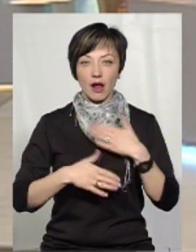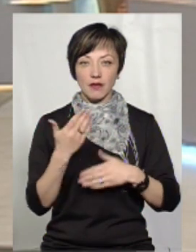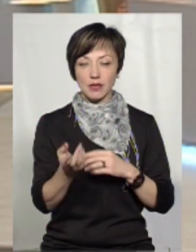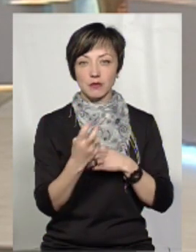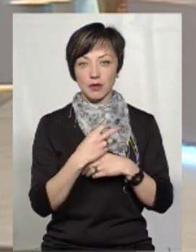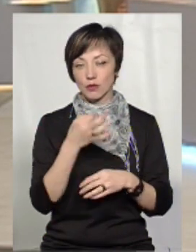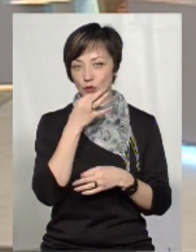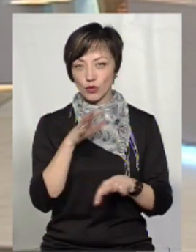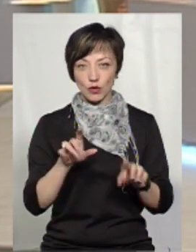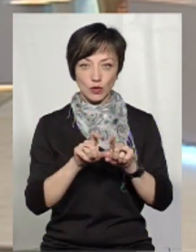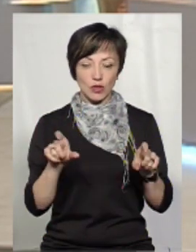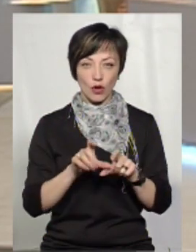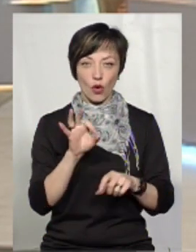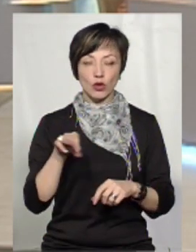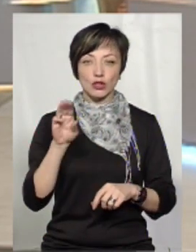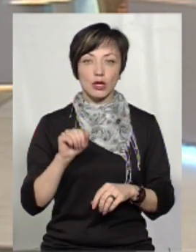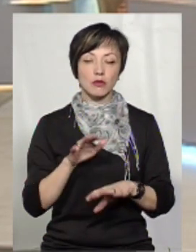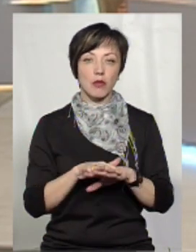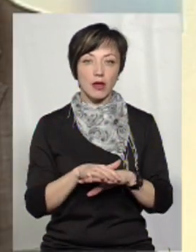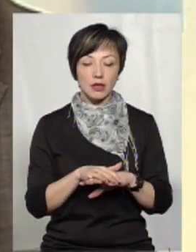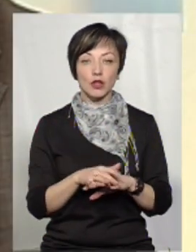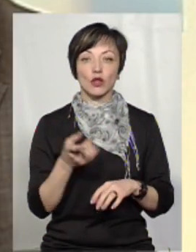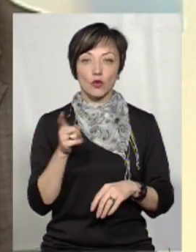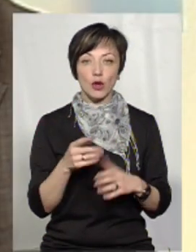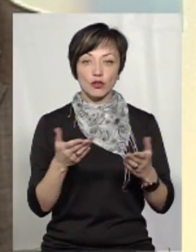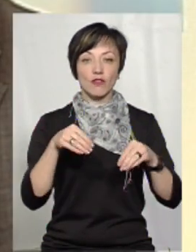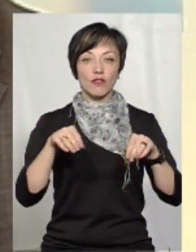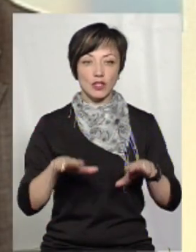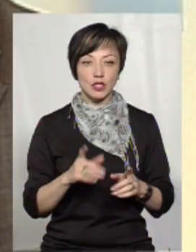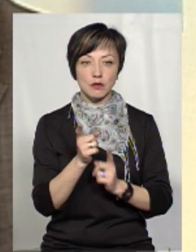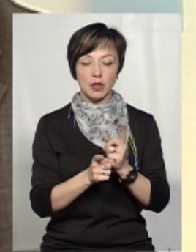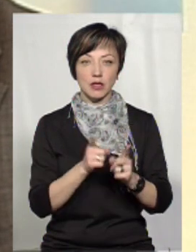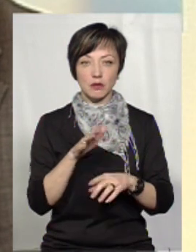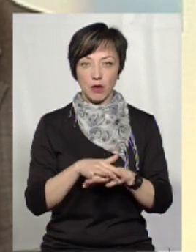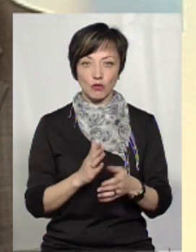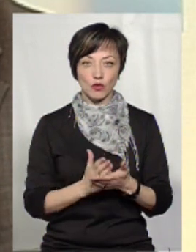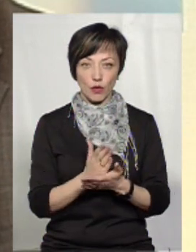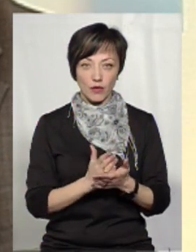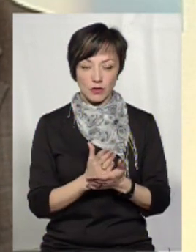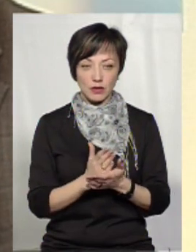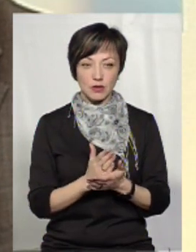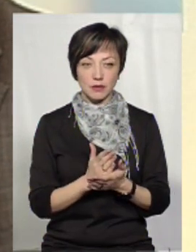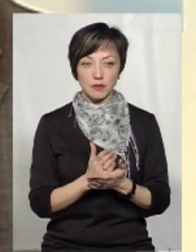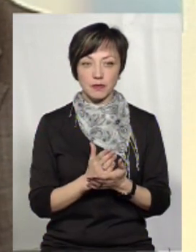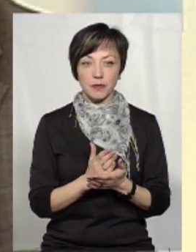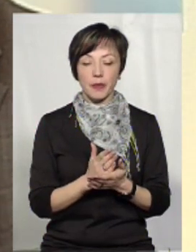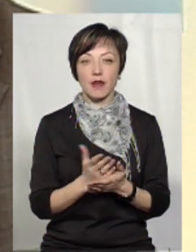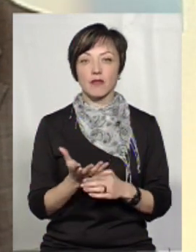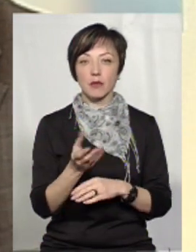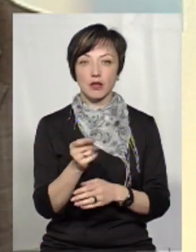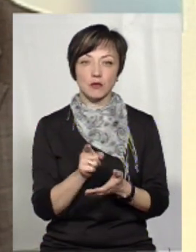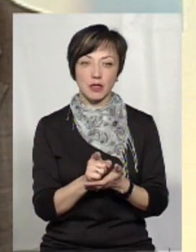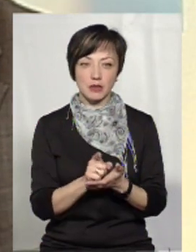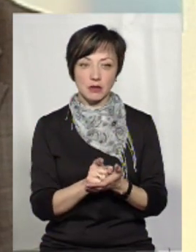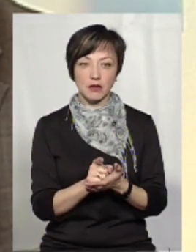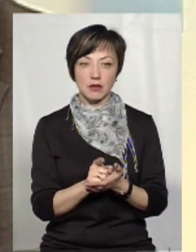будемо вас бачити в будь-якій установі Ощадного банку. Тому, якщо ви вирішите змінити банк обслуговуючи, який виплачує вам